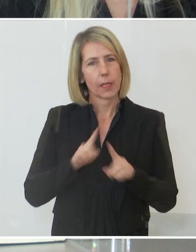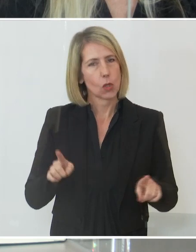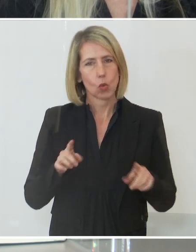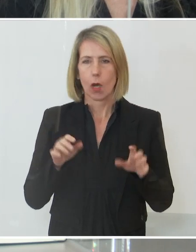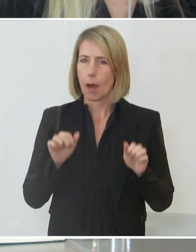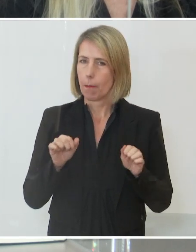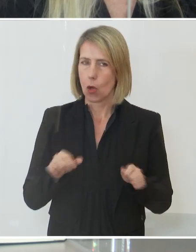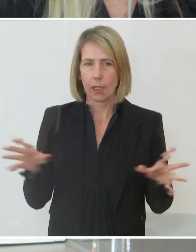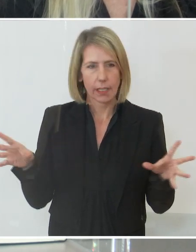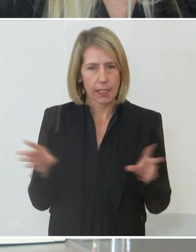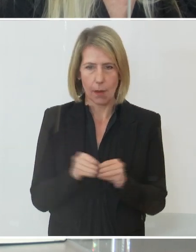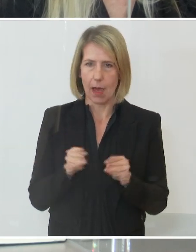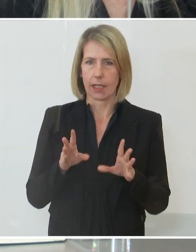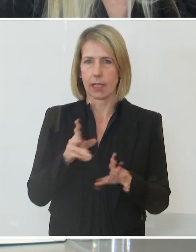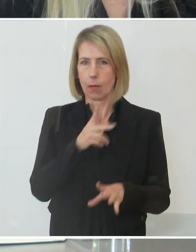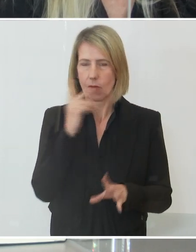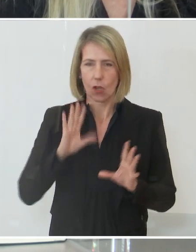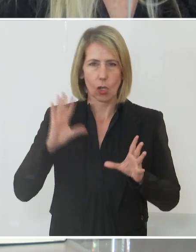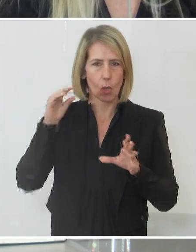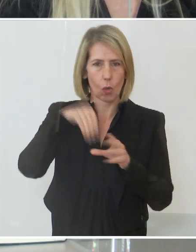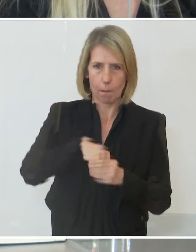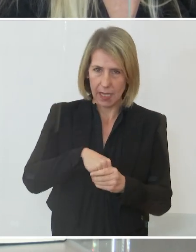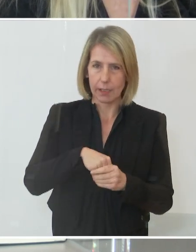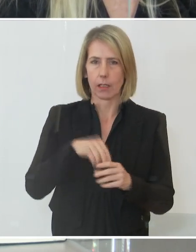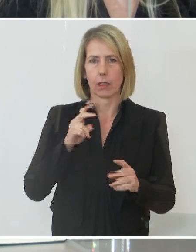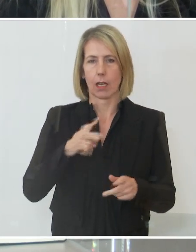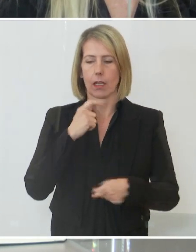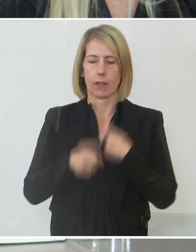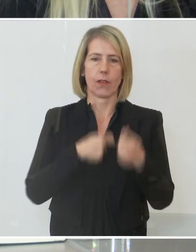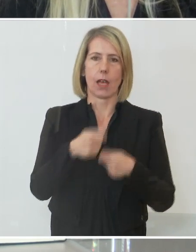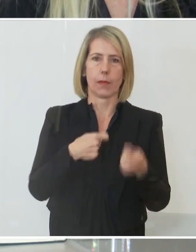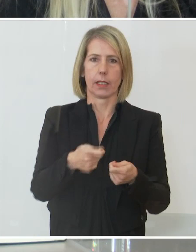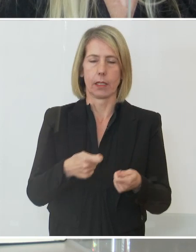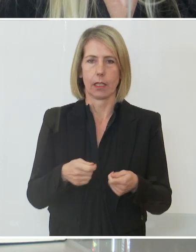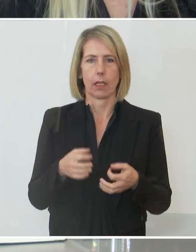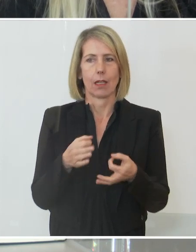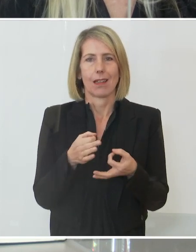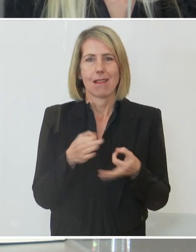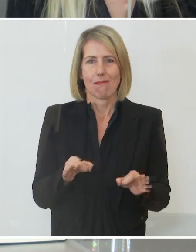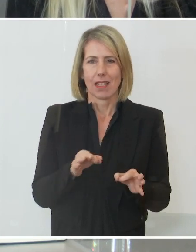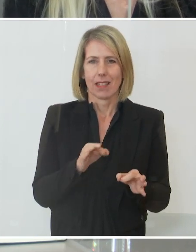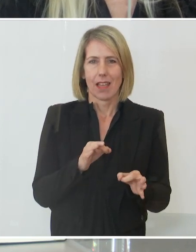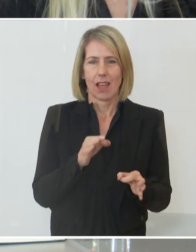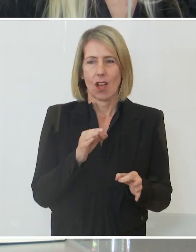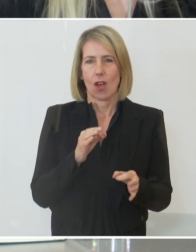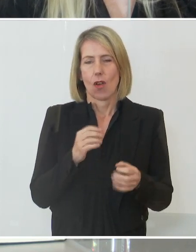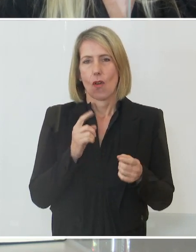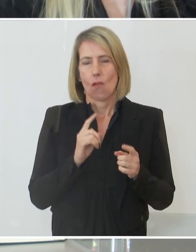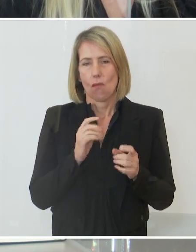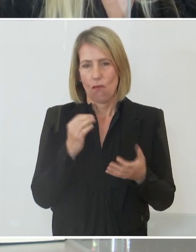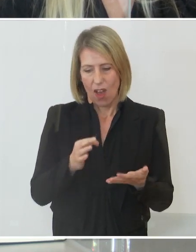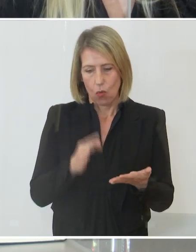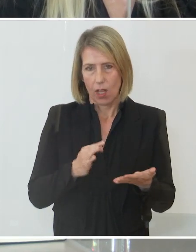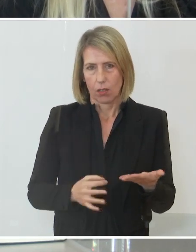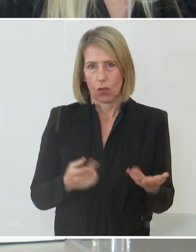mit der Bevölkerung bewältigen können. Die beste Verordnung, Entschuldigung, Herr Bundeskanzler und Gesundheitsminister, nützt